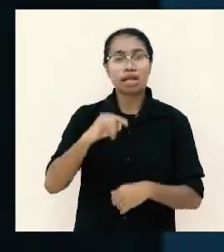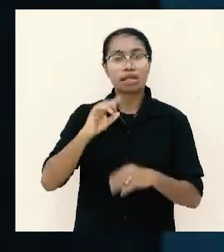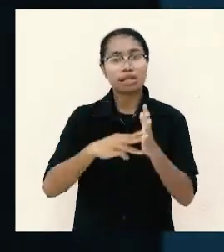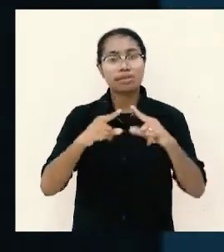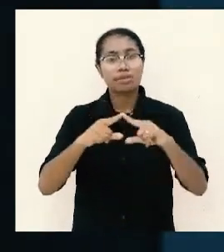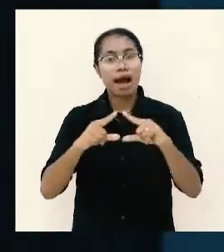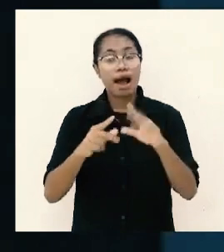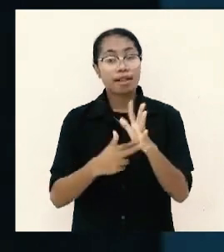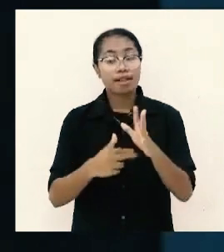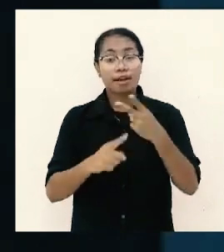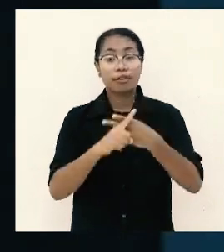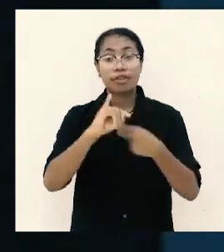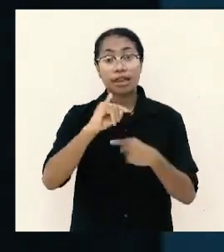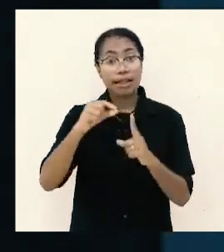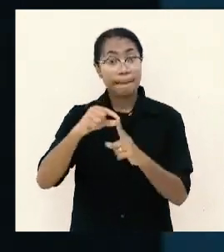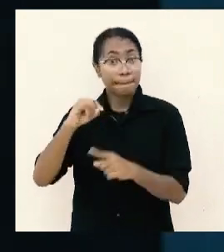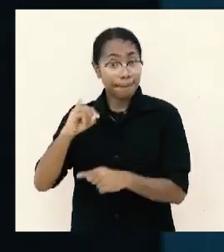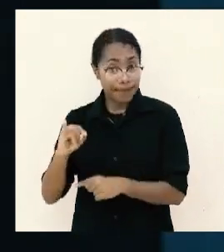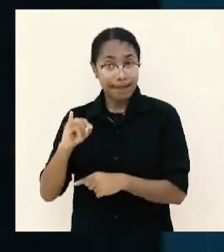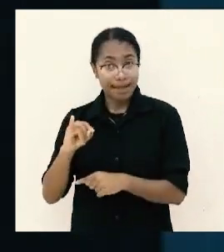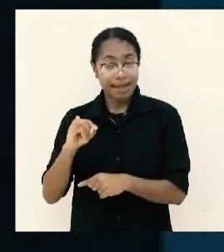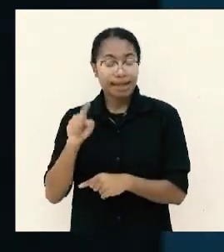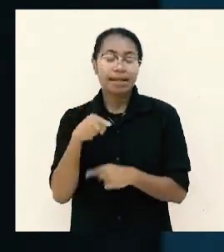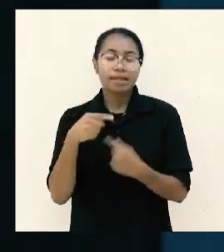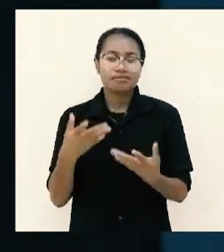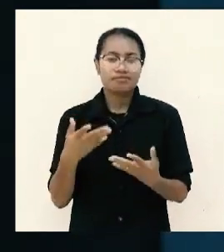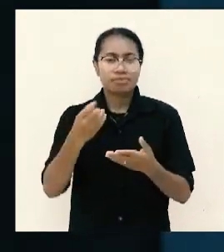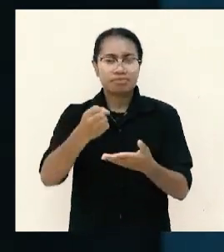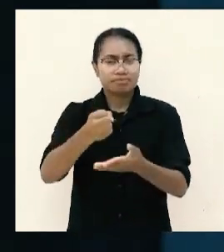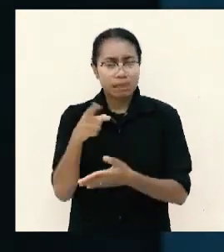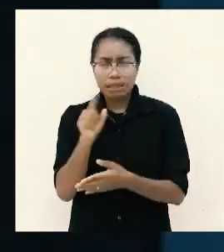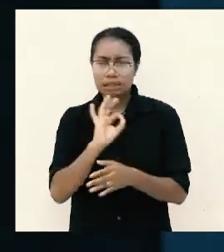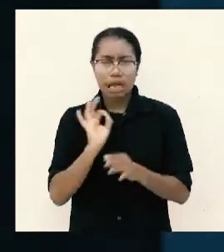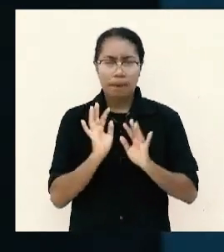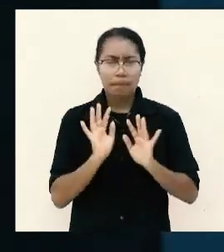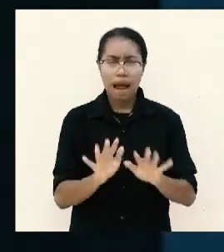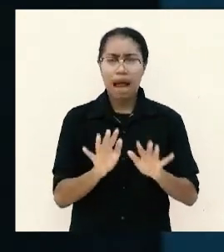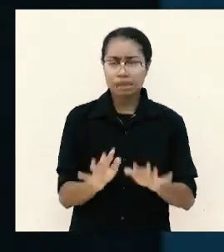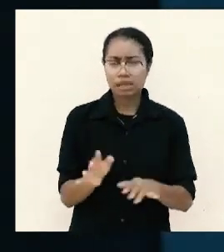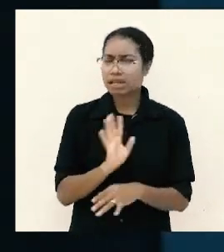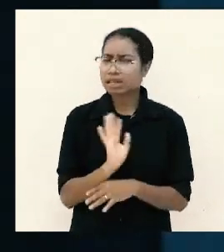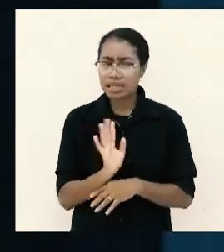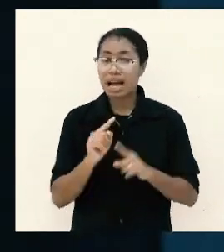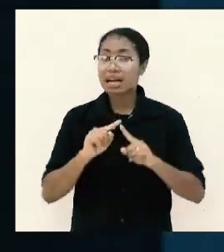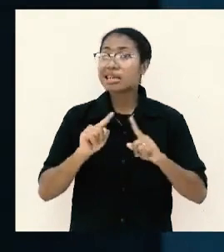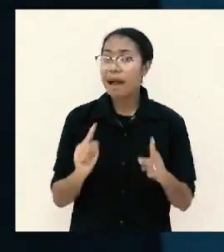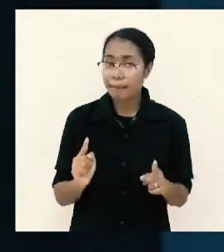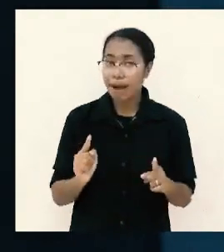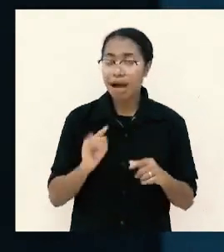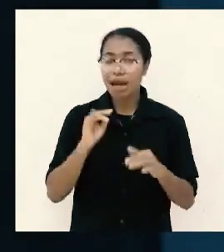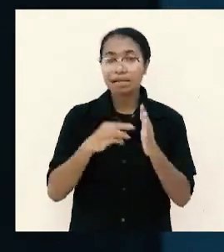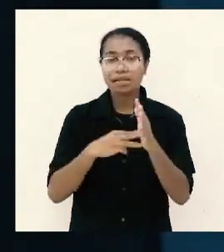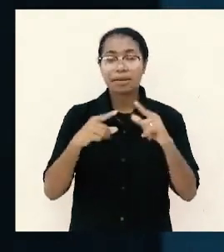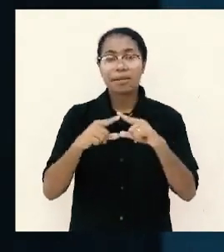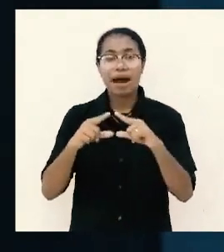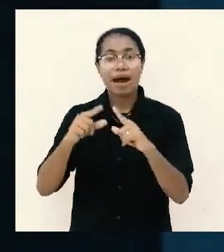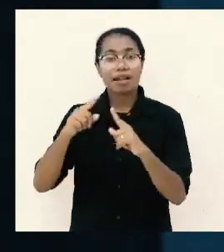walaupun seperti saya katakan pemberian mereka pasti tidak banyak karena jemaat Filipi